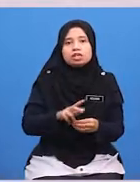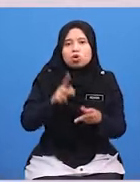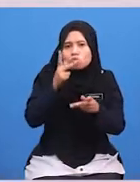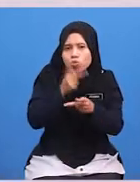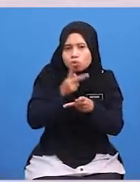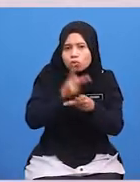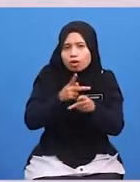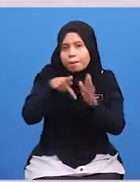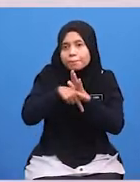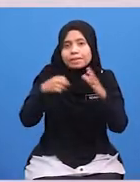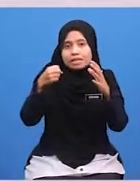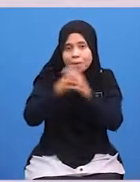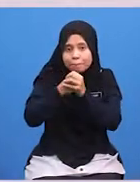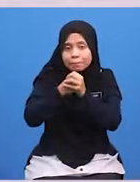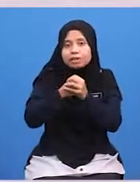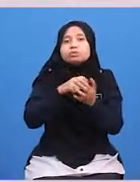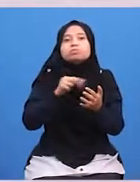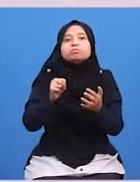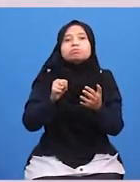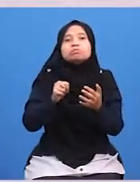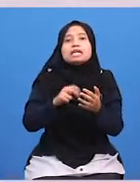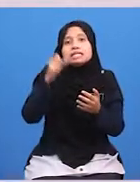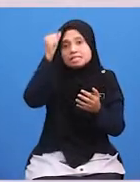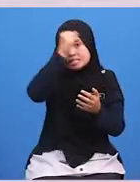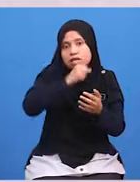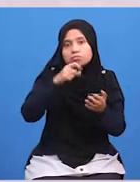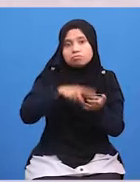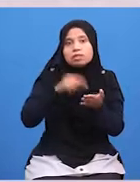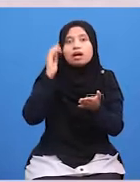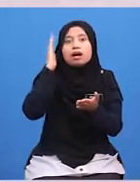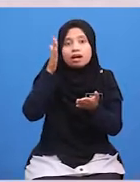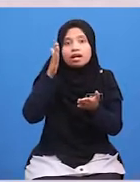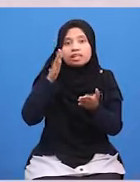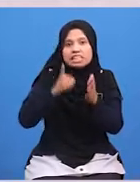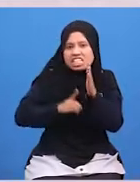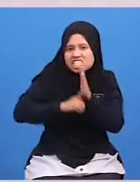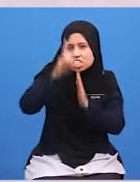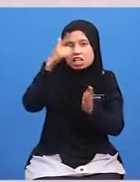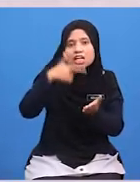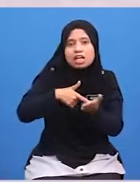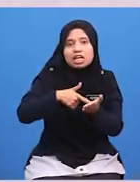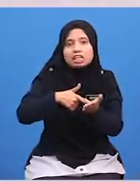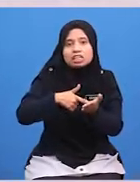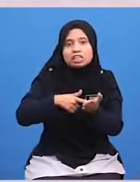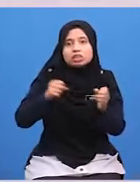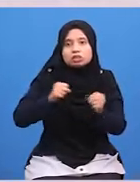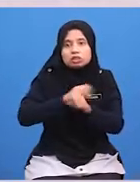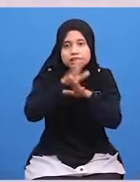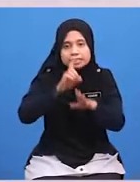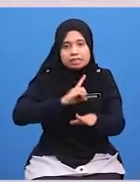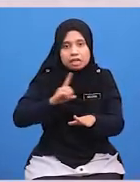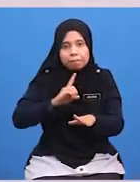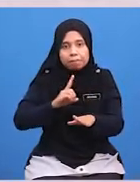Mengukuhkan Perpaduan Sikap Ini Akan Meninggikan Lagi Syiar Islam